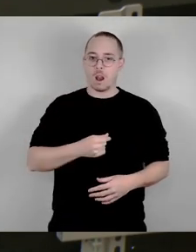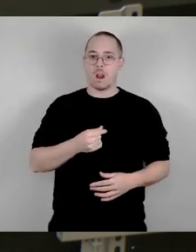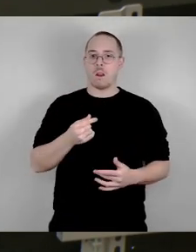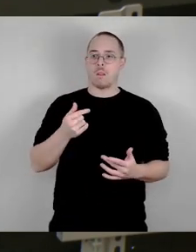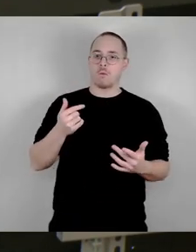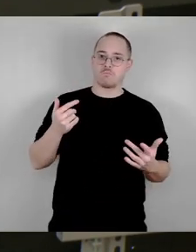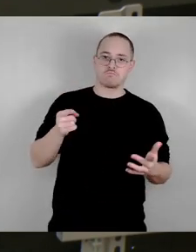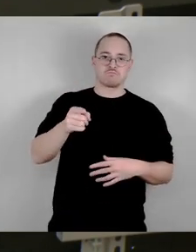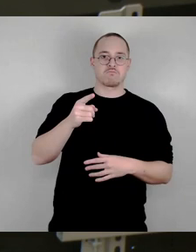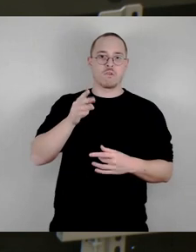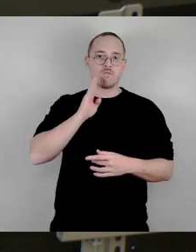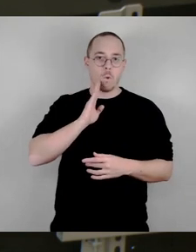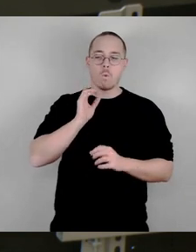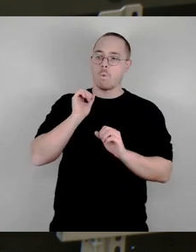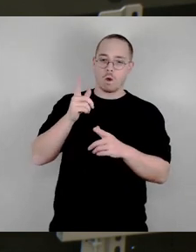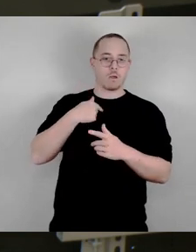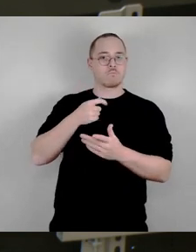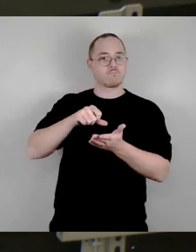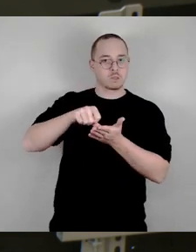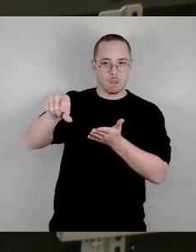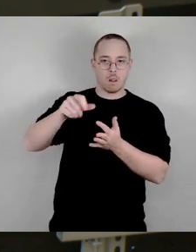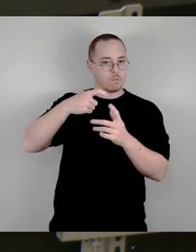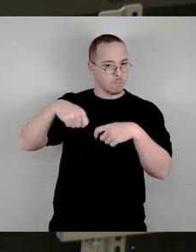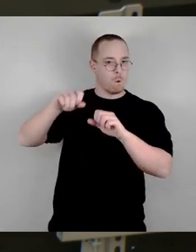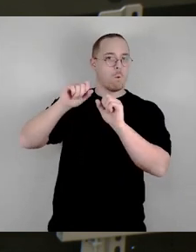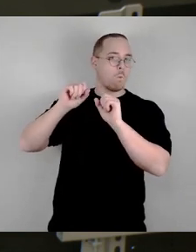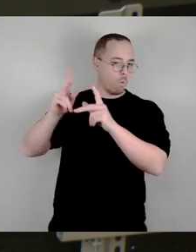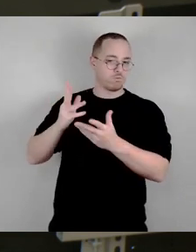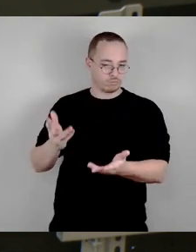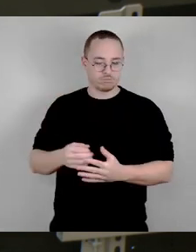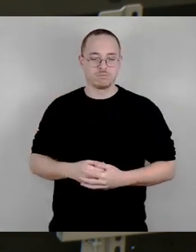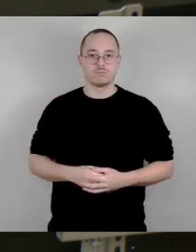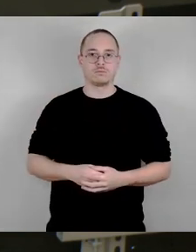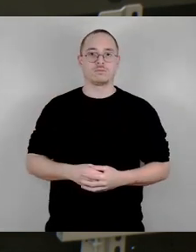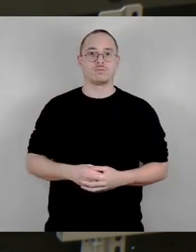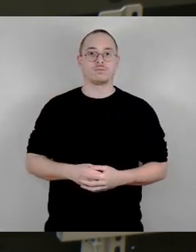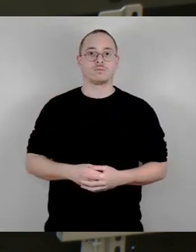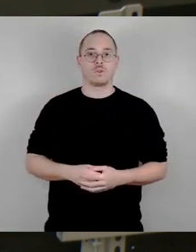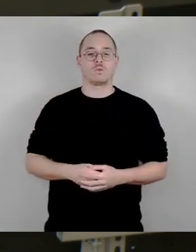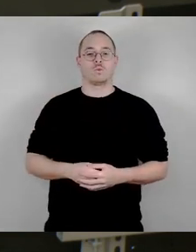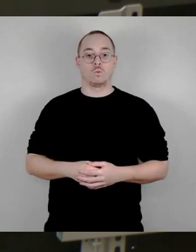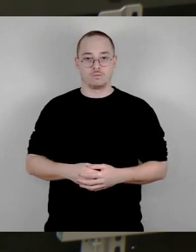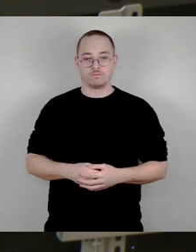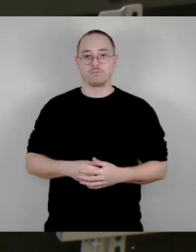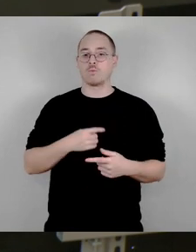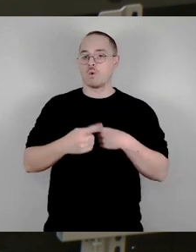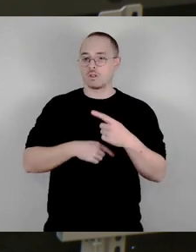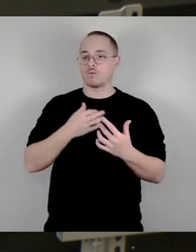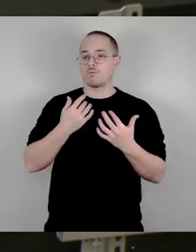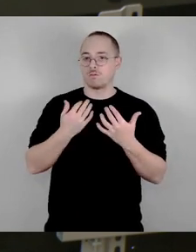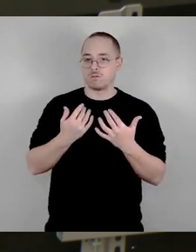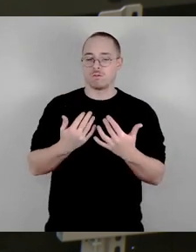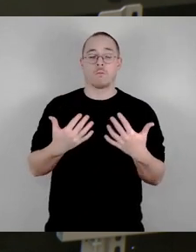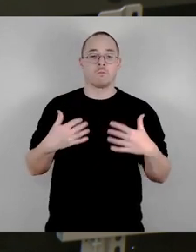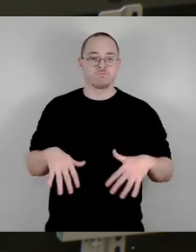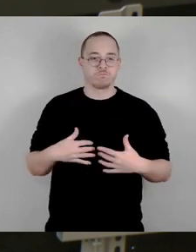Dieses Umlageverfahren ist ja ein sehr langer Prozess. Das Bauen ist momentan schwierig. Das wissen Sie alle,